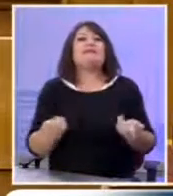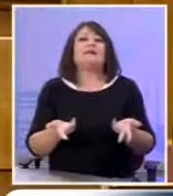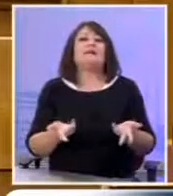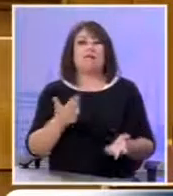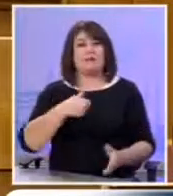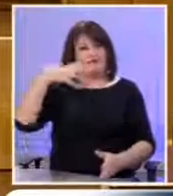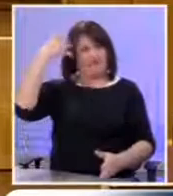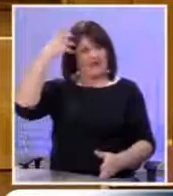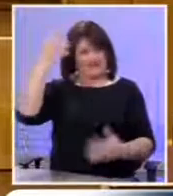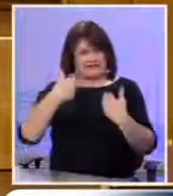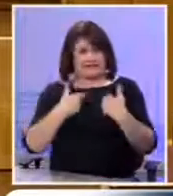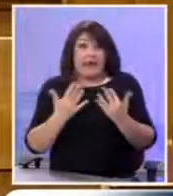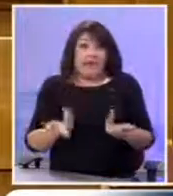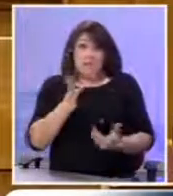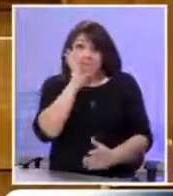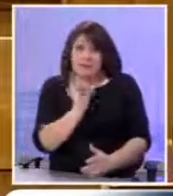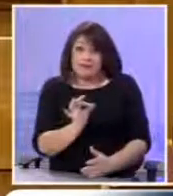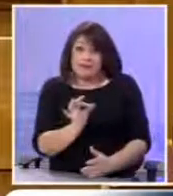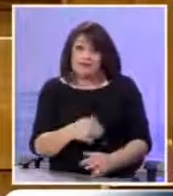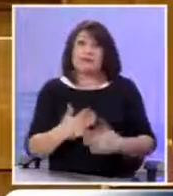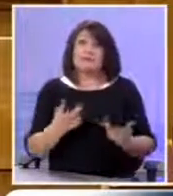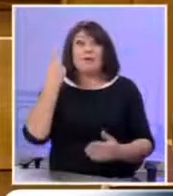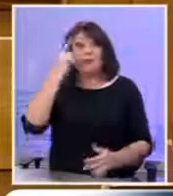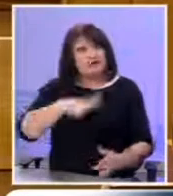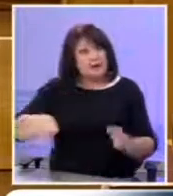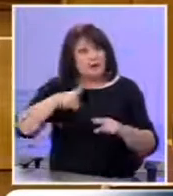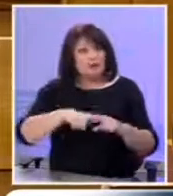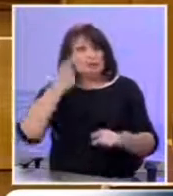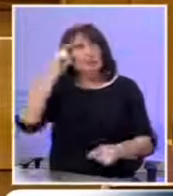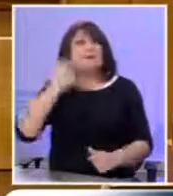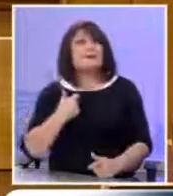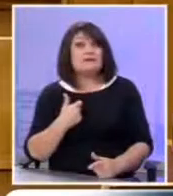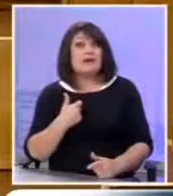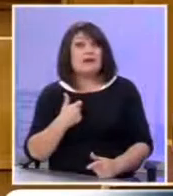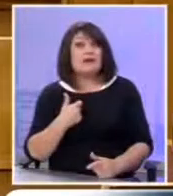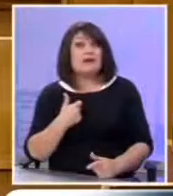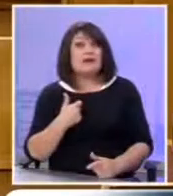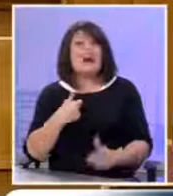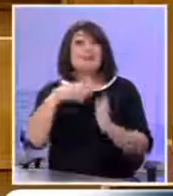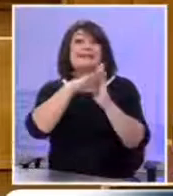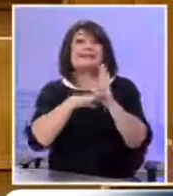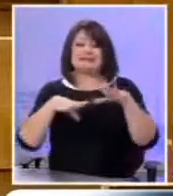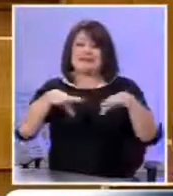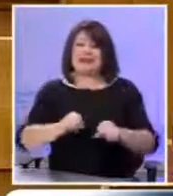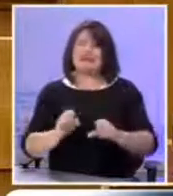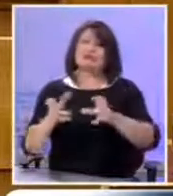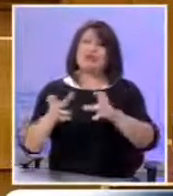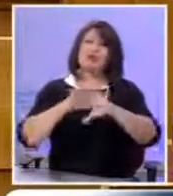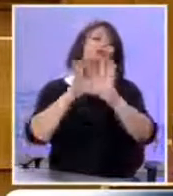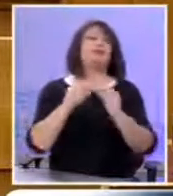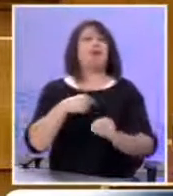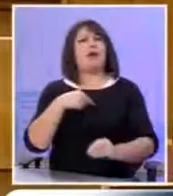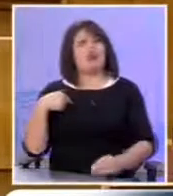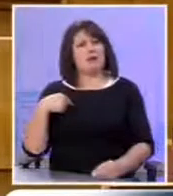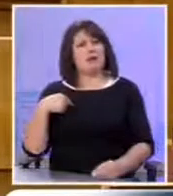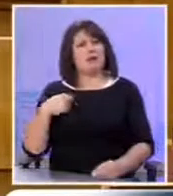μας φαντασίωση ή πραγματικότητα Ή μήπως δεν γνωρίζει ο κόσμος την αφωνία της συστημικής σημερινής και μελλοντικής